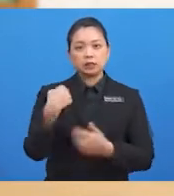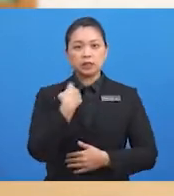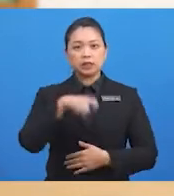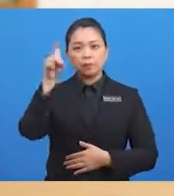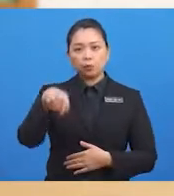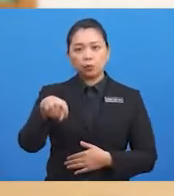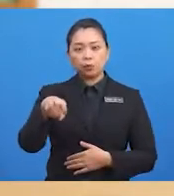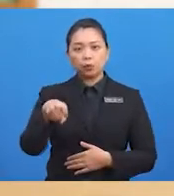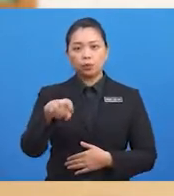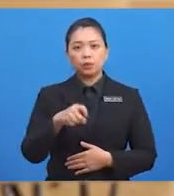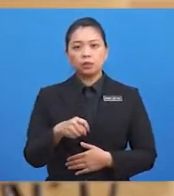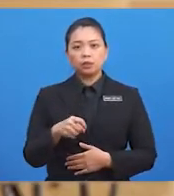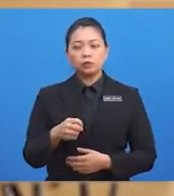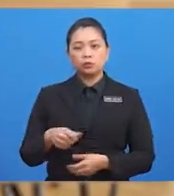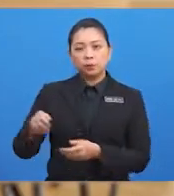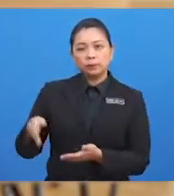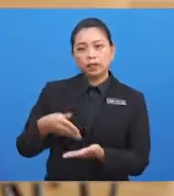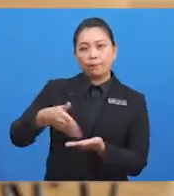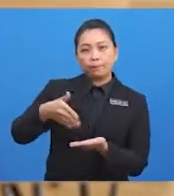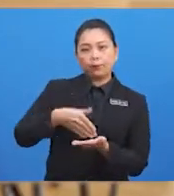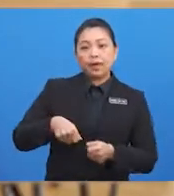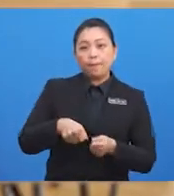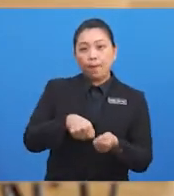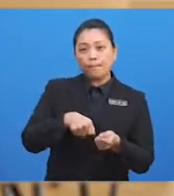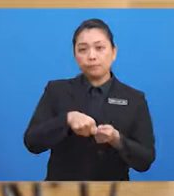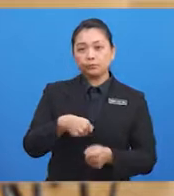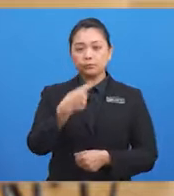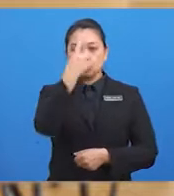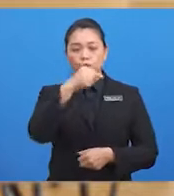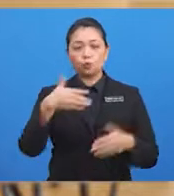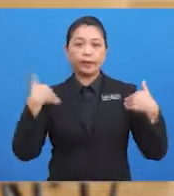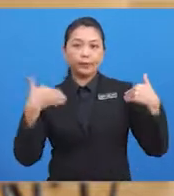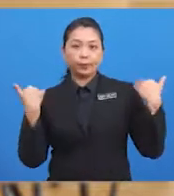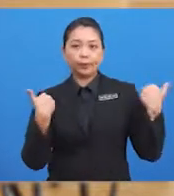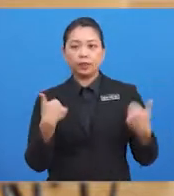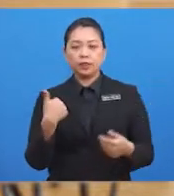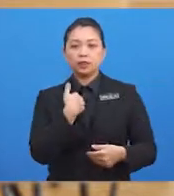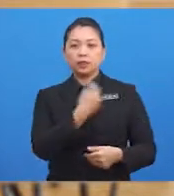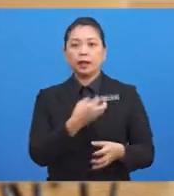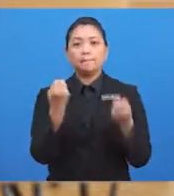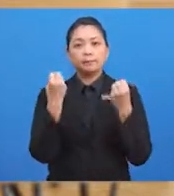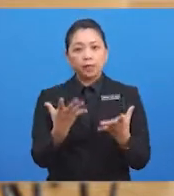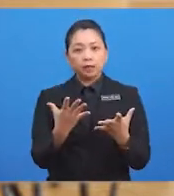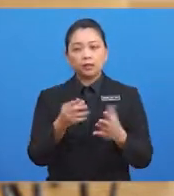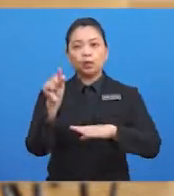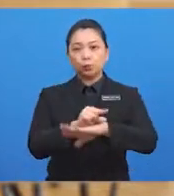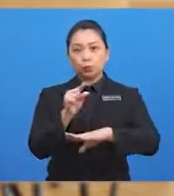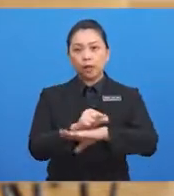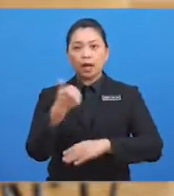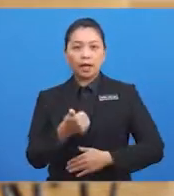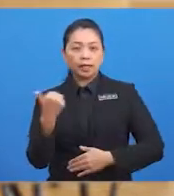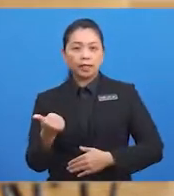penyapu dan mop. Untuk hiburan, kita banyak menggunakan gadget, mendengar radio